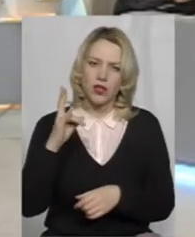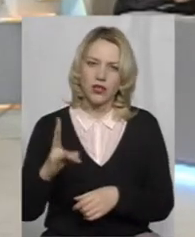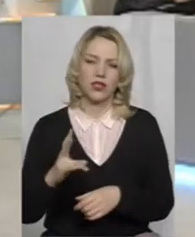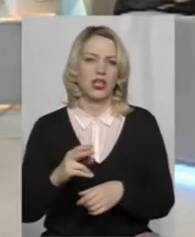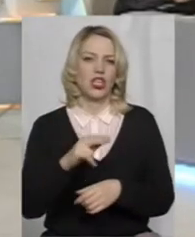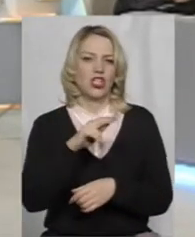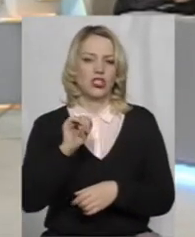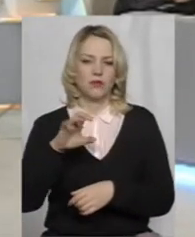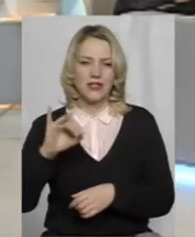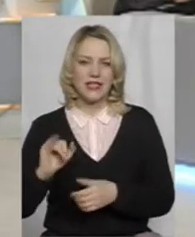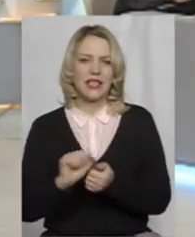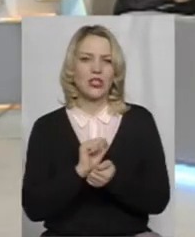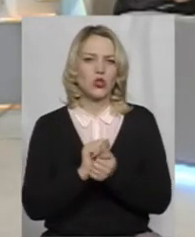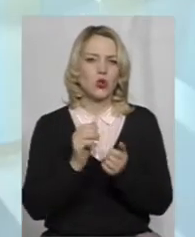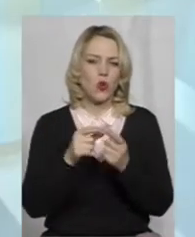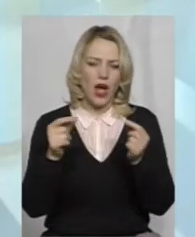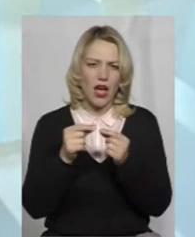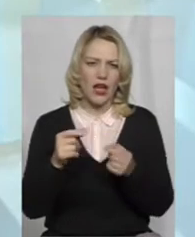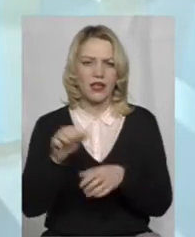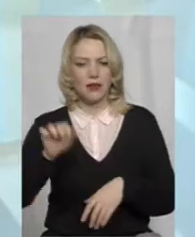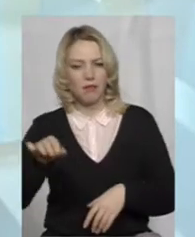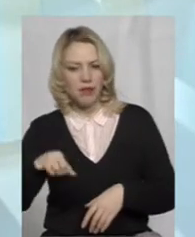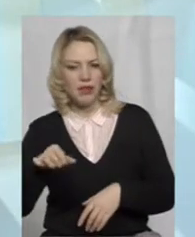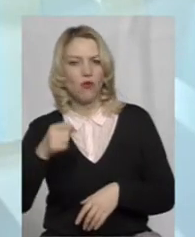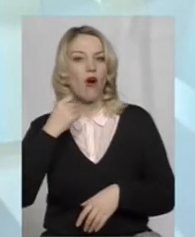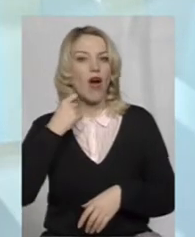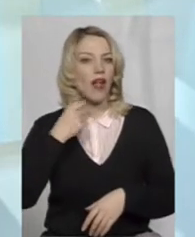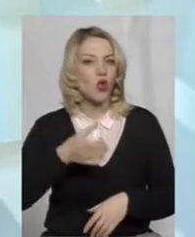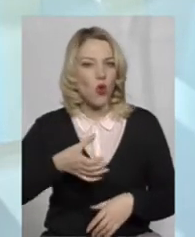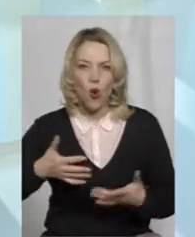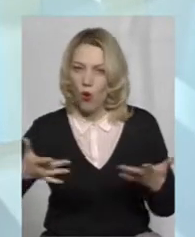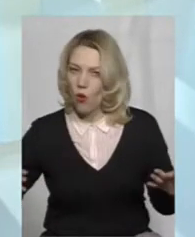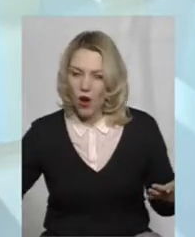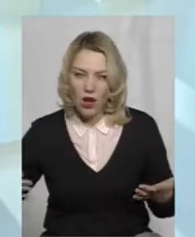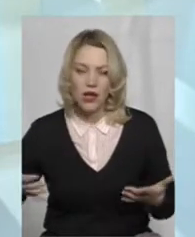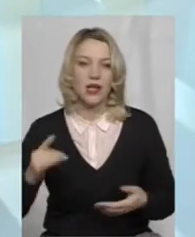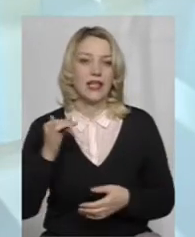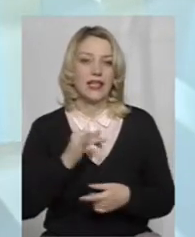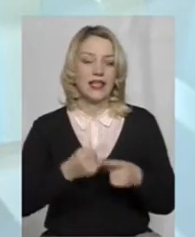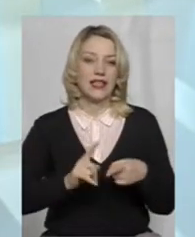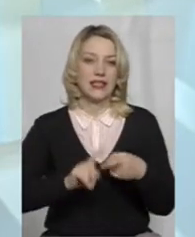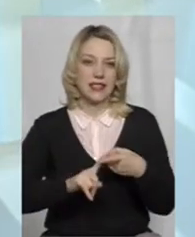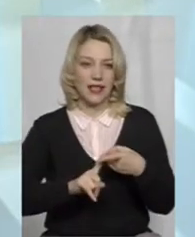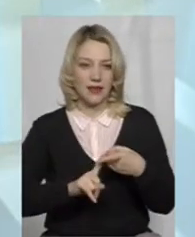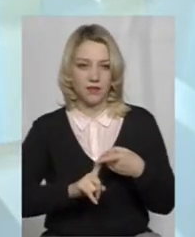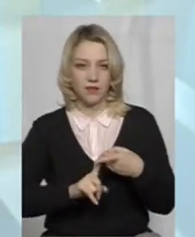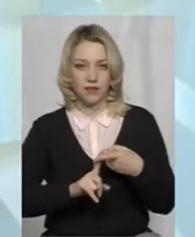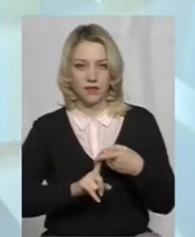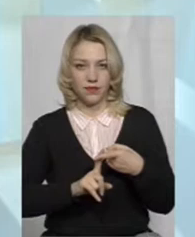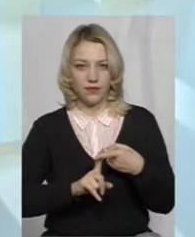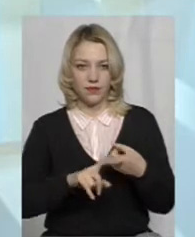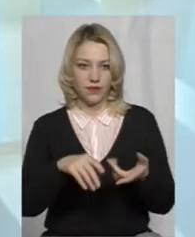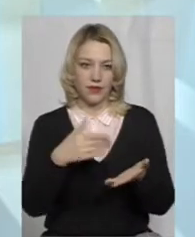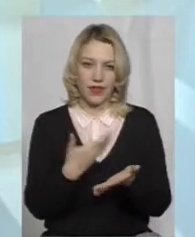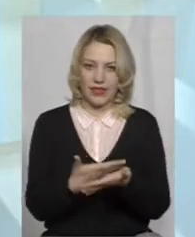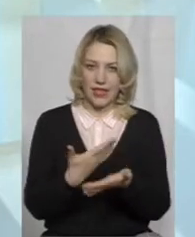чіпси, сухарики, піва, алкоголь, всякий разний. І це десь, ну,